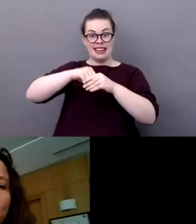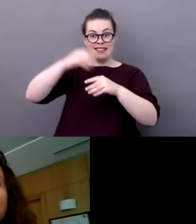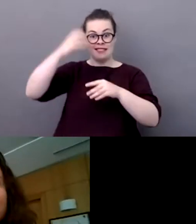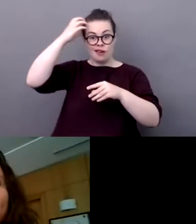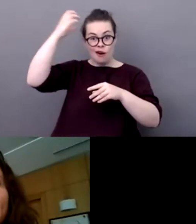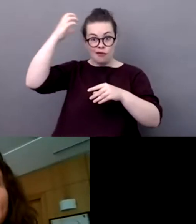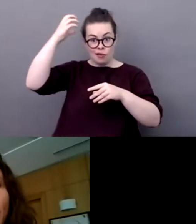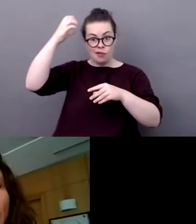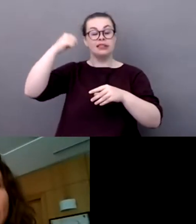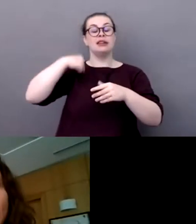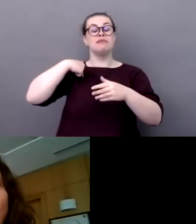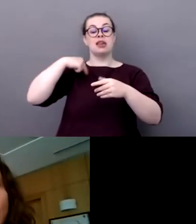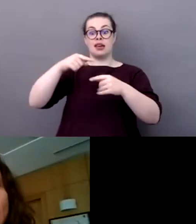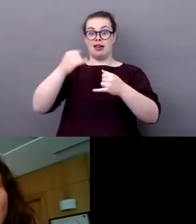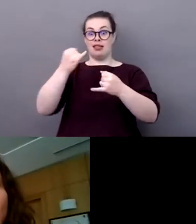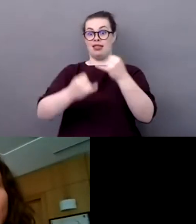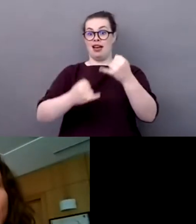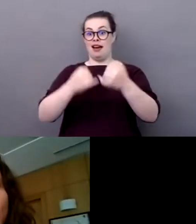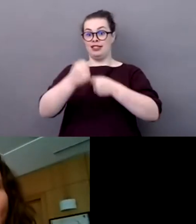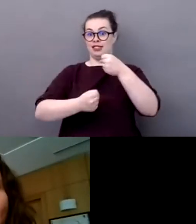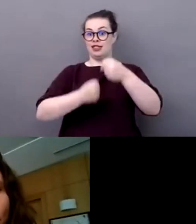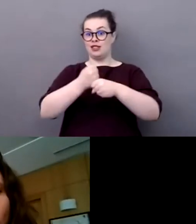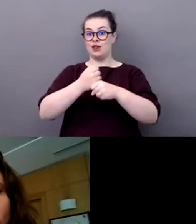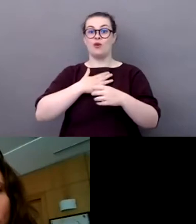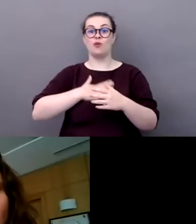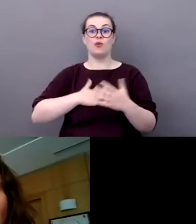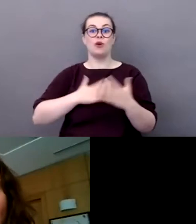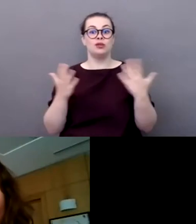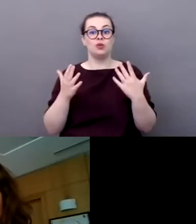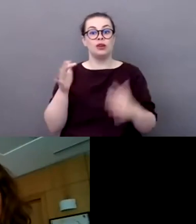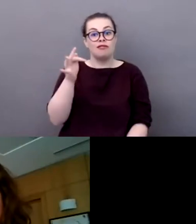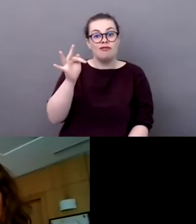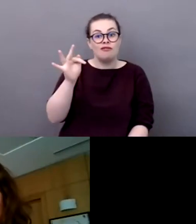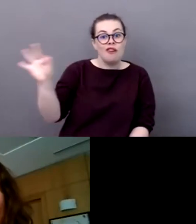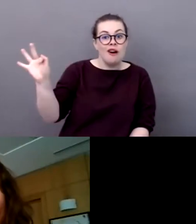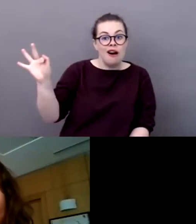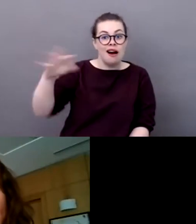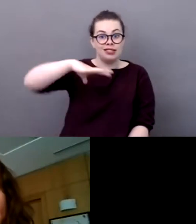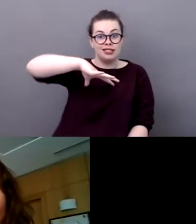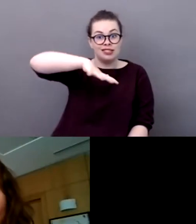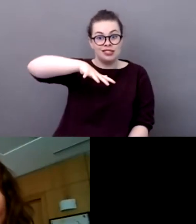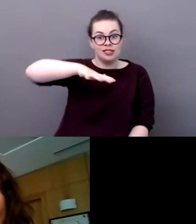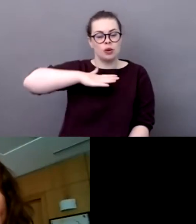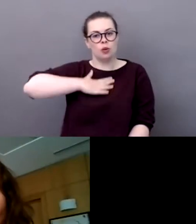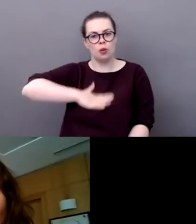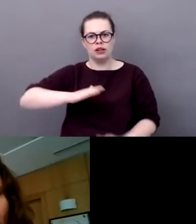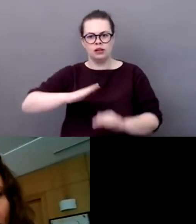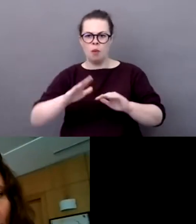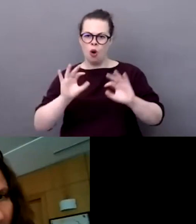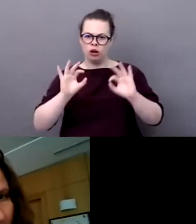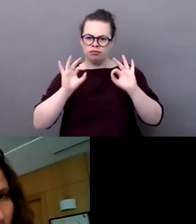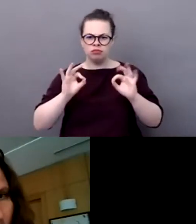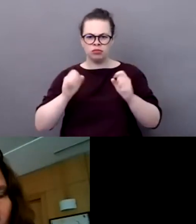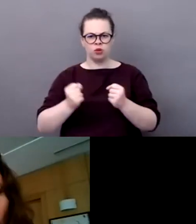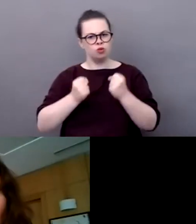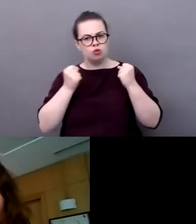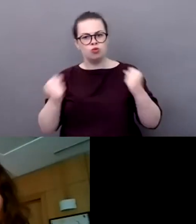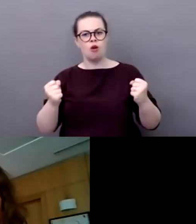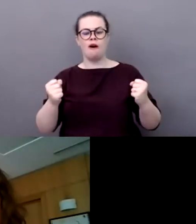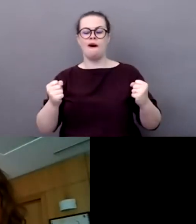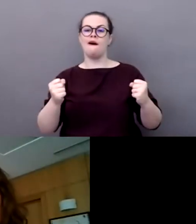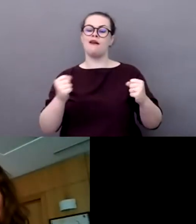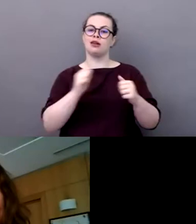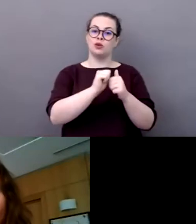valoriser plus une filière verte au sein du sport en France. C'est en tout cas l'objectif que nous nous assignons avec les fédérations sur